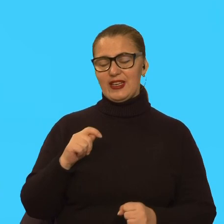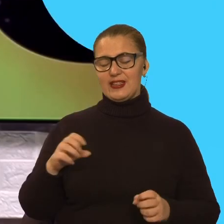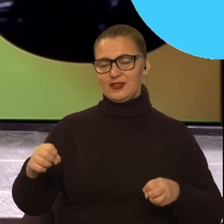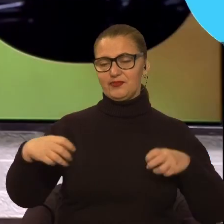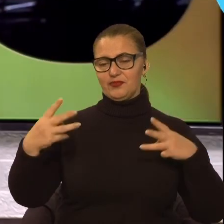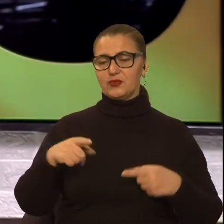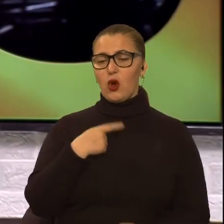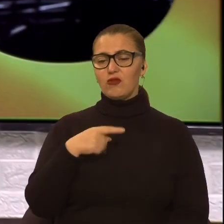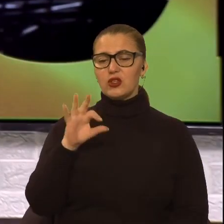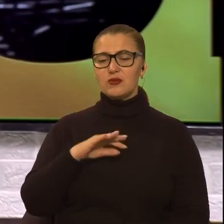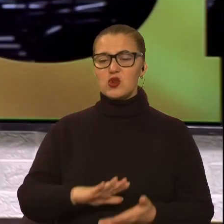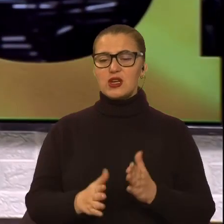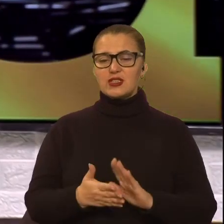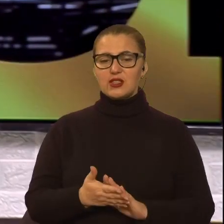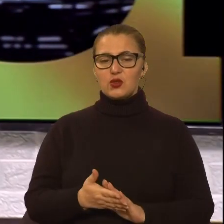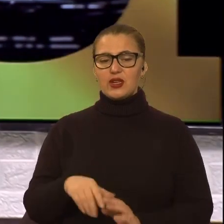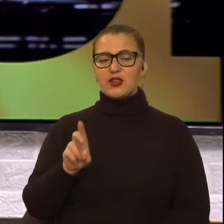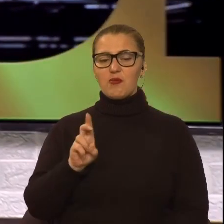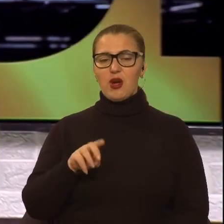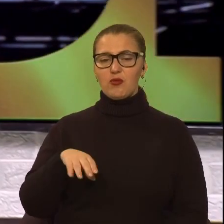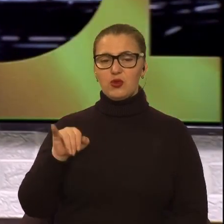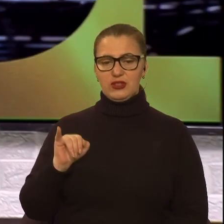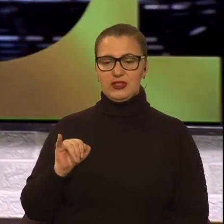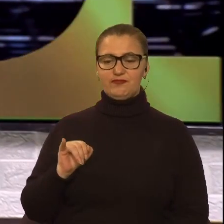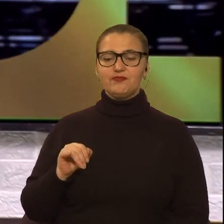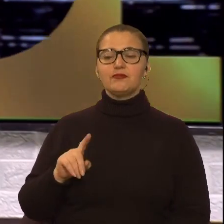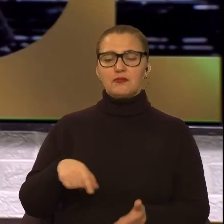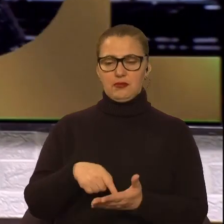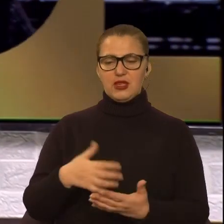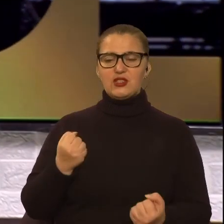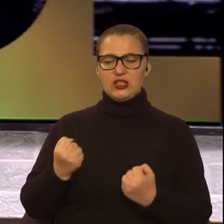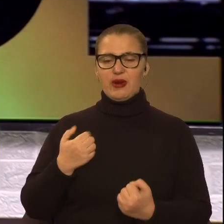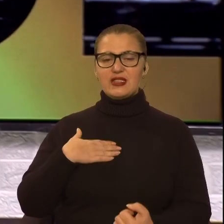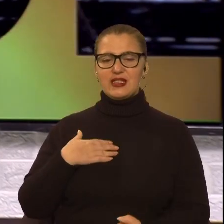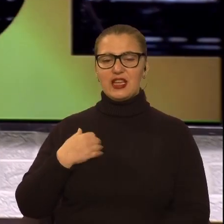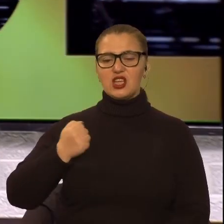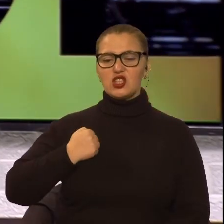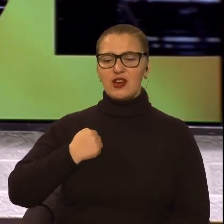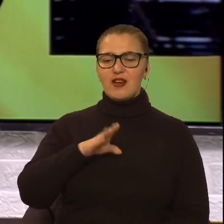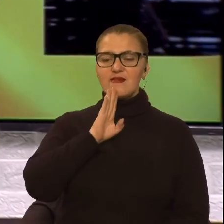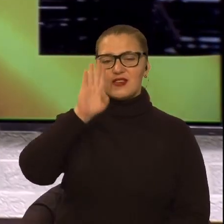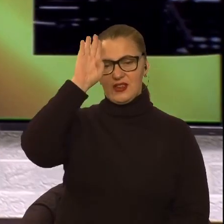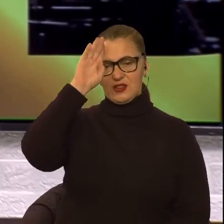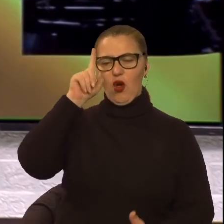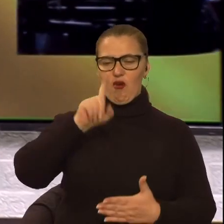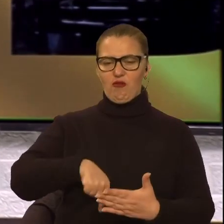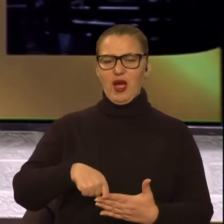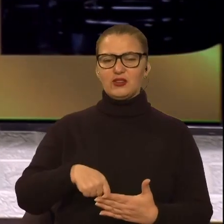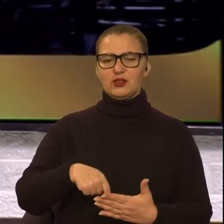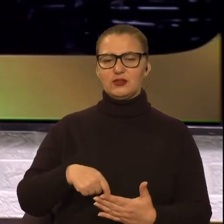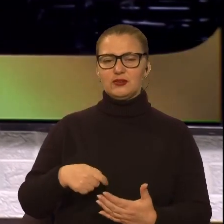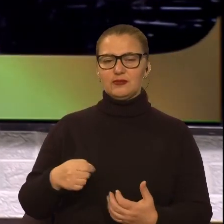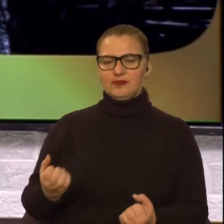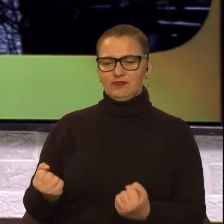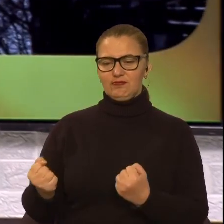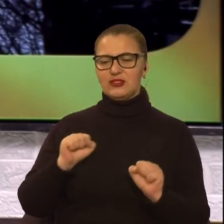говорили про ситуацію, зокрема, в Бахмуті. Бахмут тримається, наші захисники, захисниці впевнено тримають